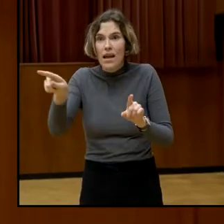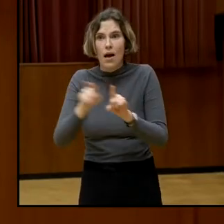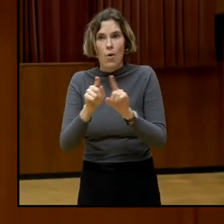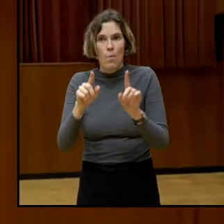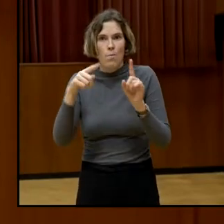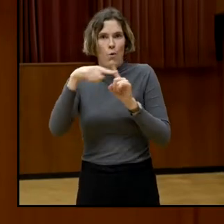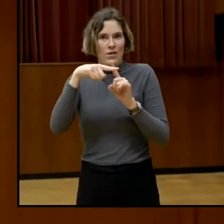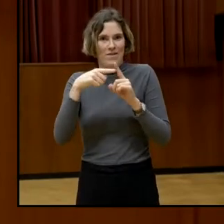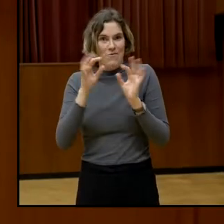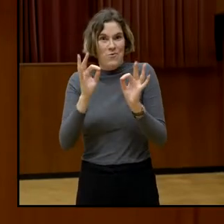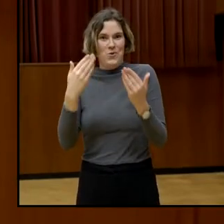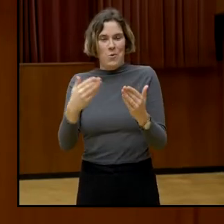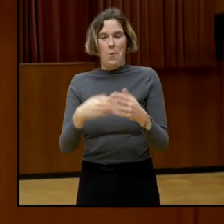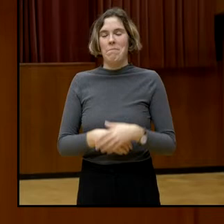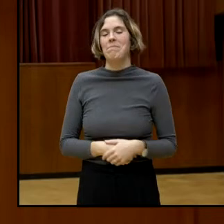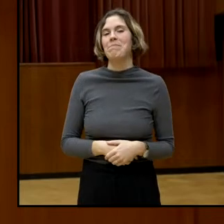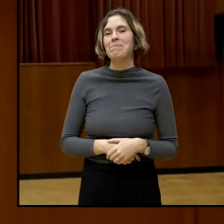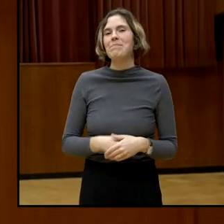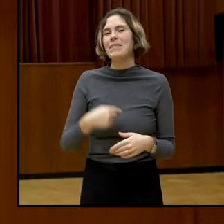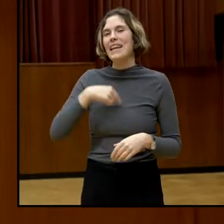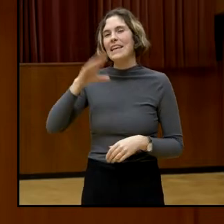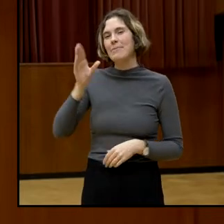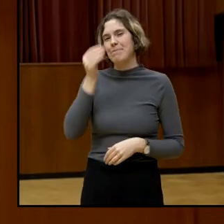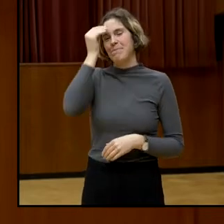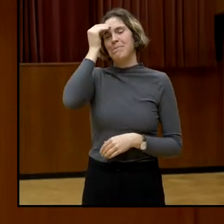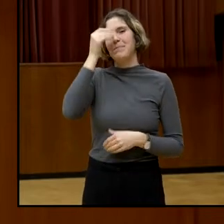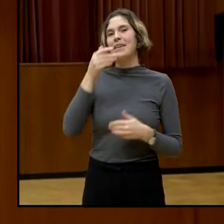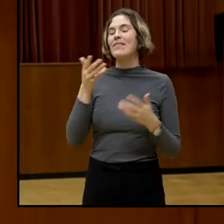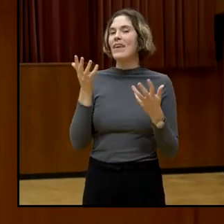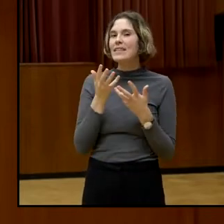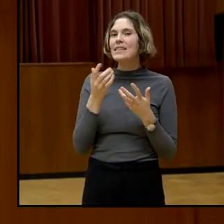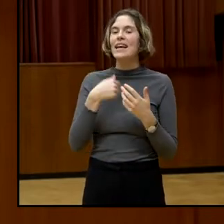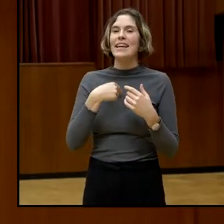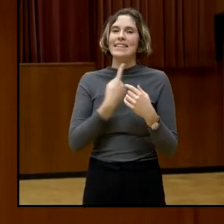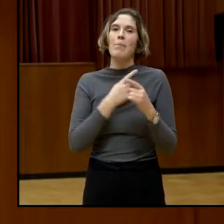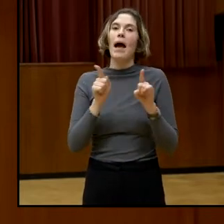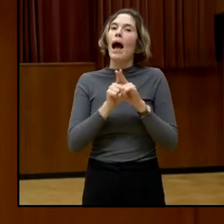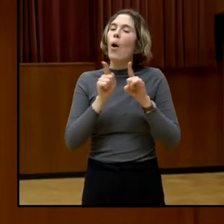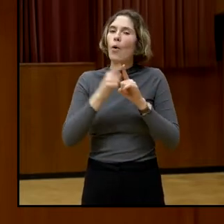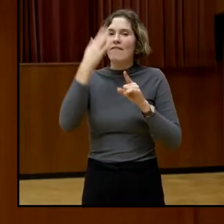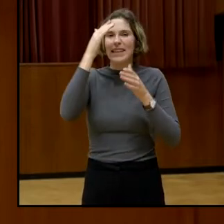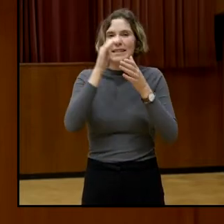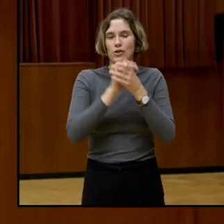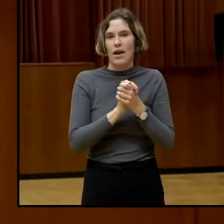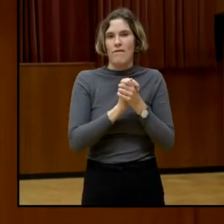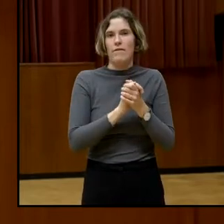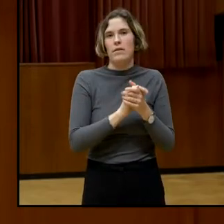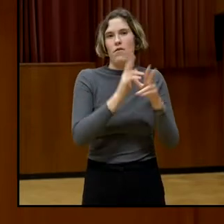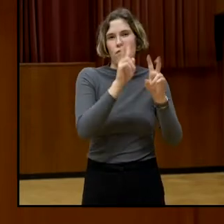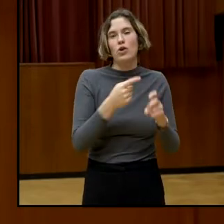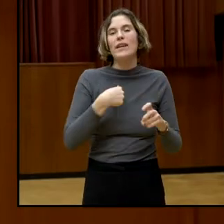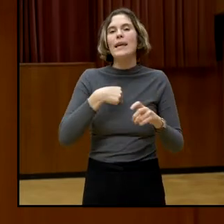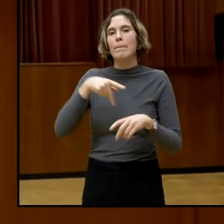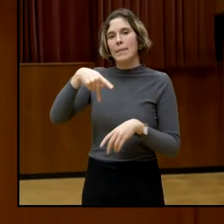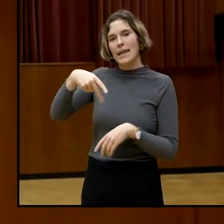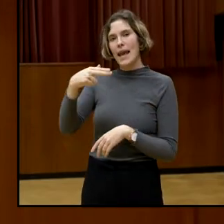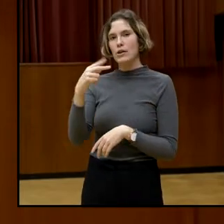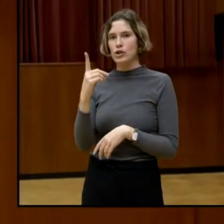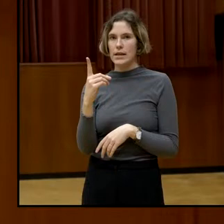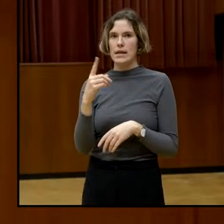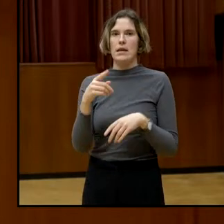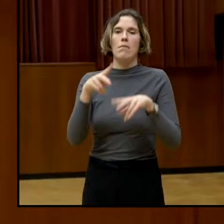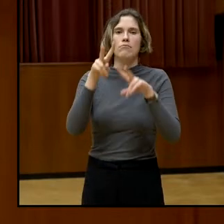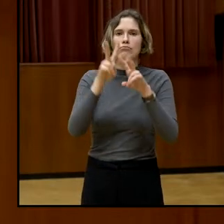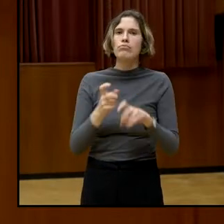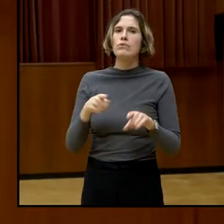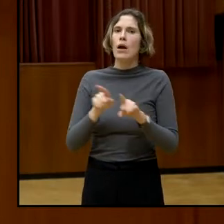Und was ich mir mitnehme, ist, ich bin ja auch wissenschaftlich tätig, also ich mache auch ein PhD und forsche eben auch zu